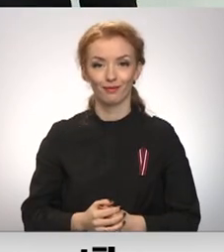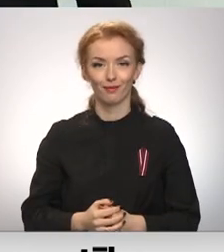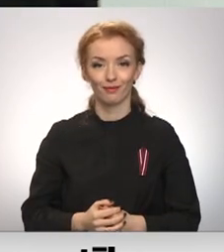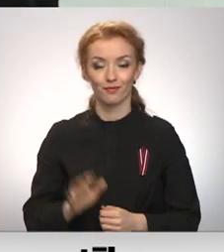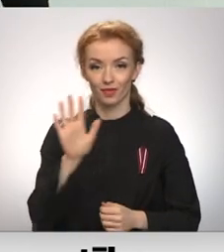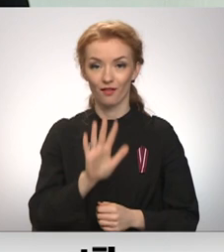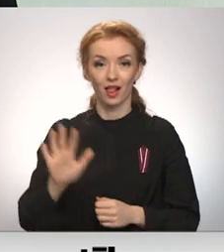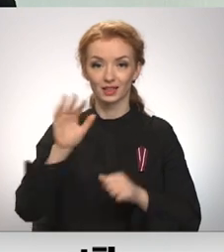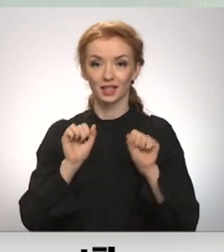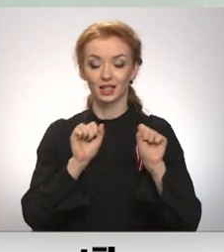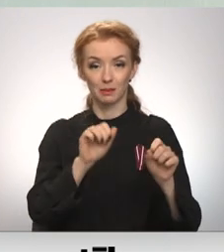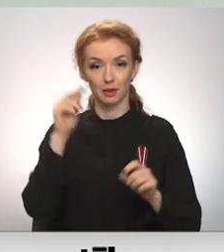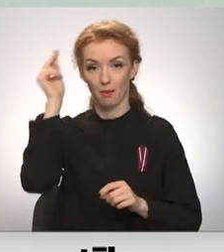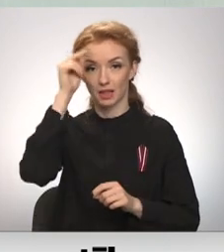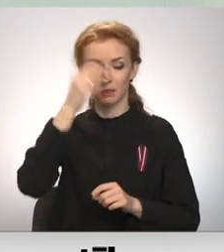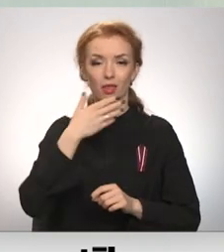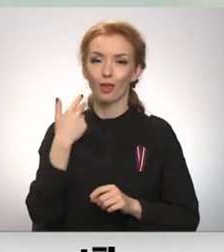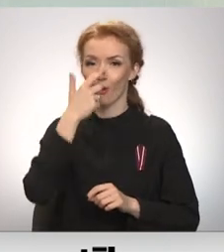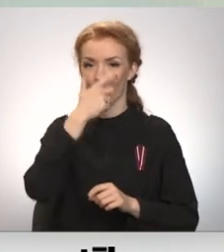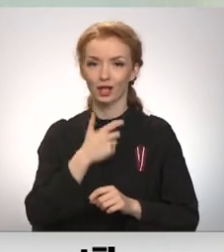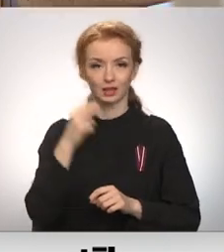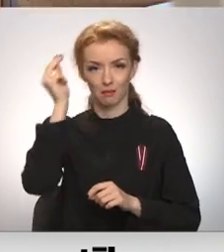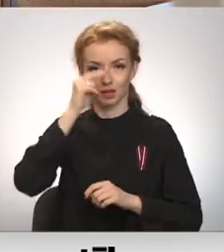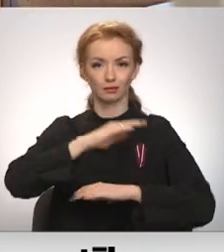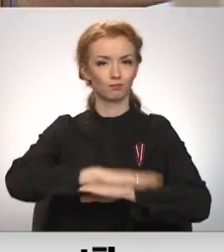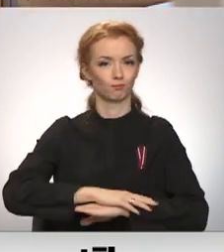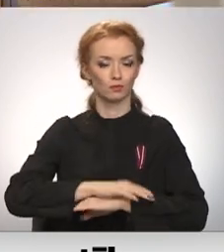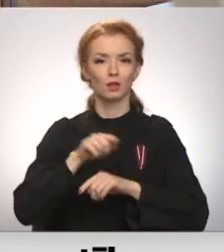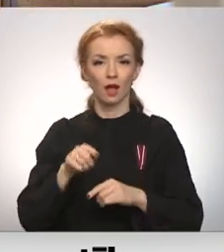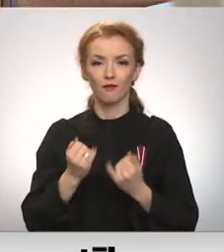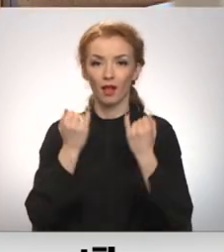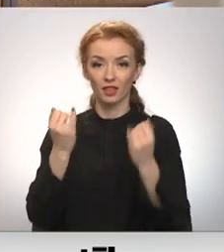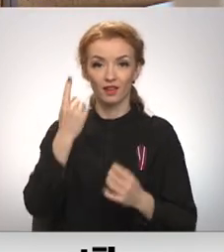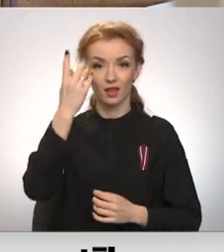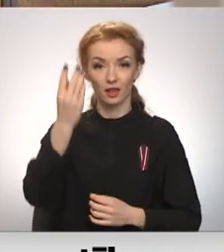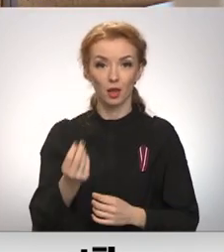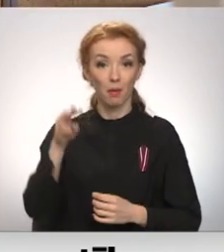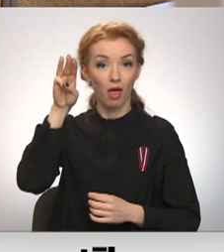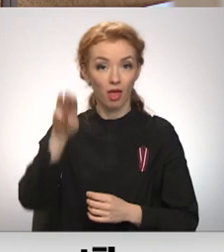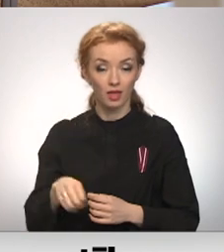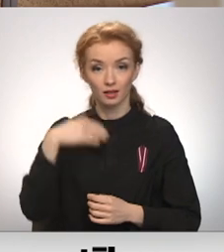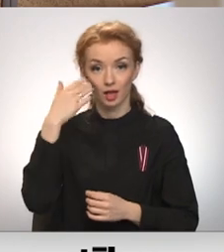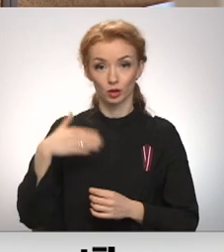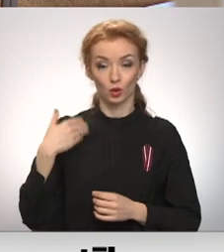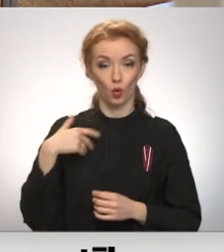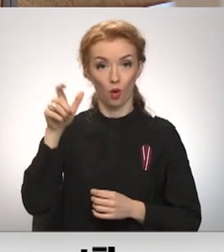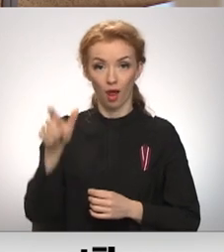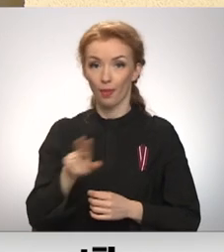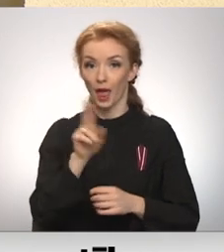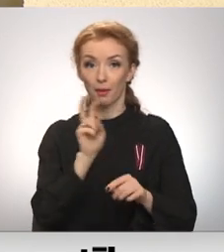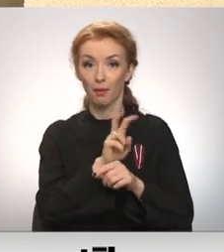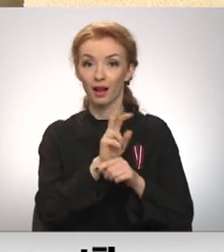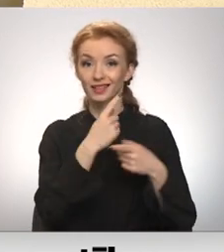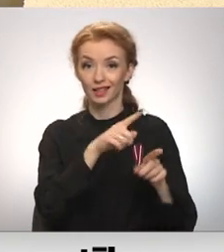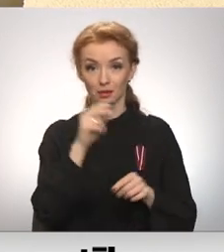Valsts aizsardzības mācība nav klasiska stunda ar sēdēšanu solā. Te tiek veltīta viena diena mēnesī, kad skolēni citas stundas neapmeklē,